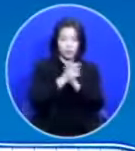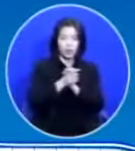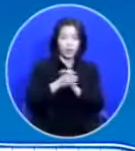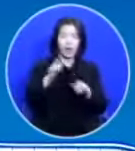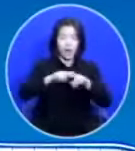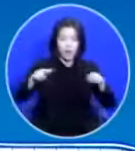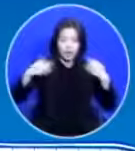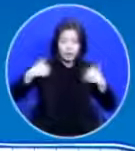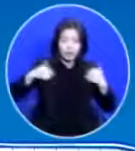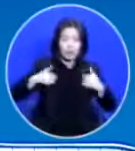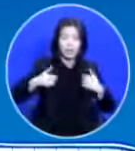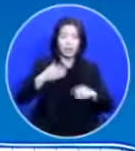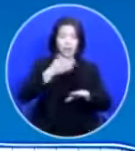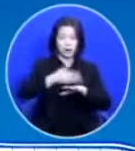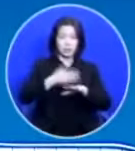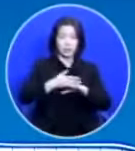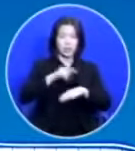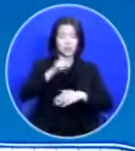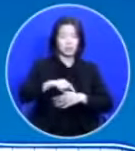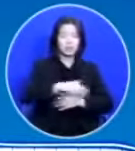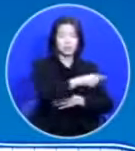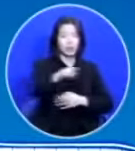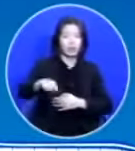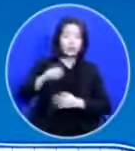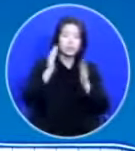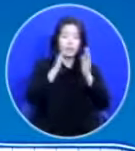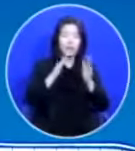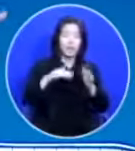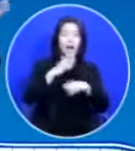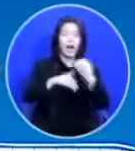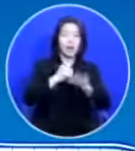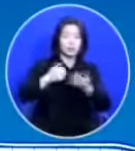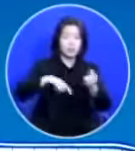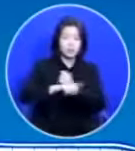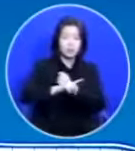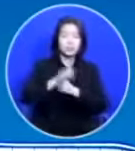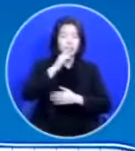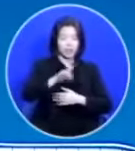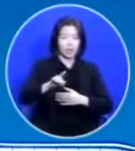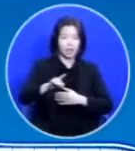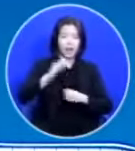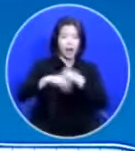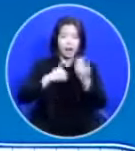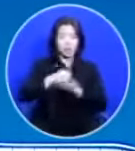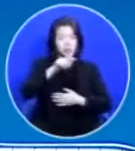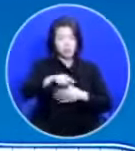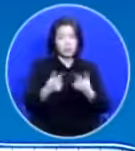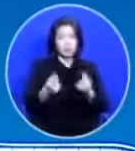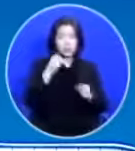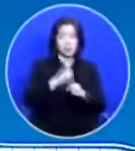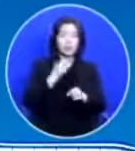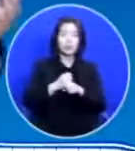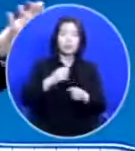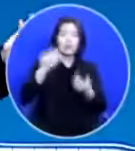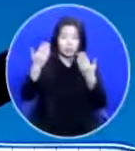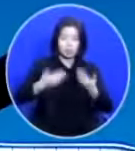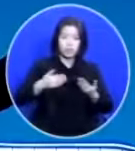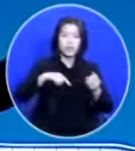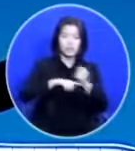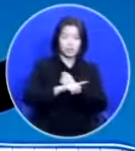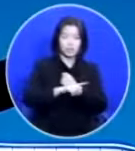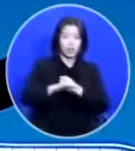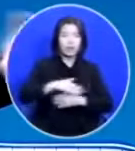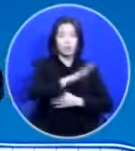너희를 향한 하나님의 뜻이니라 하나님이 그렇게 해주시겠다는 뜻이라는 거예요 그러니 우리가 어떻게 반응해야